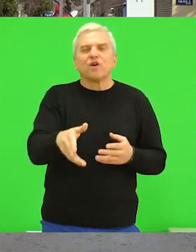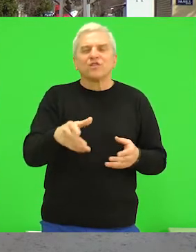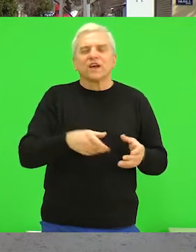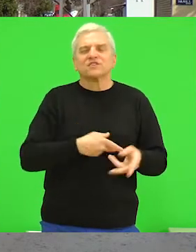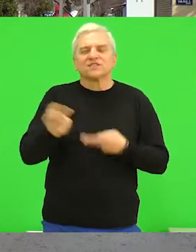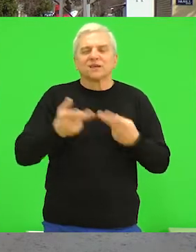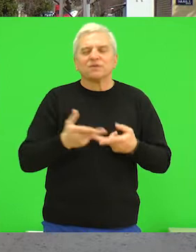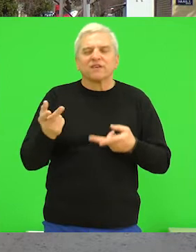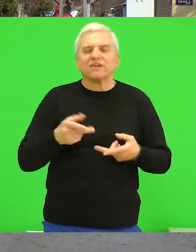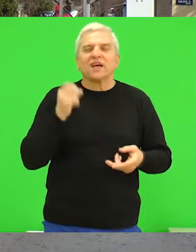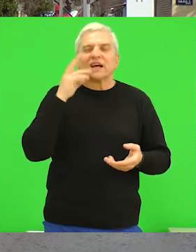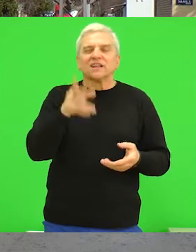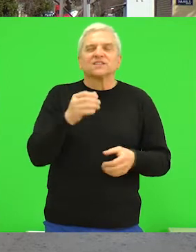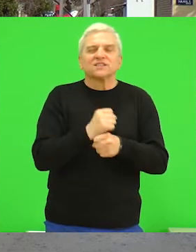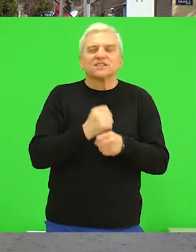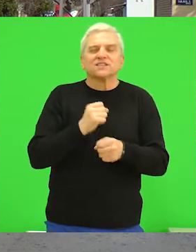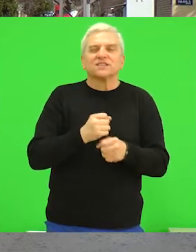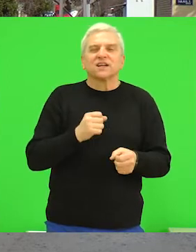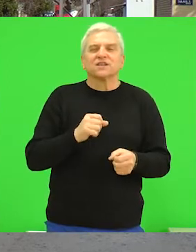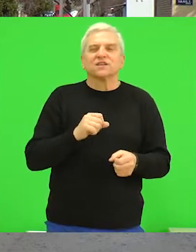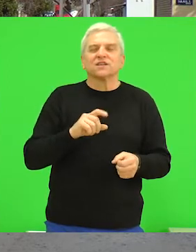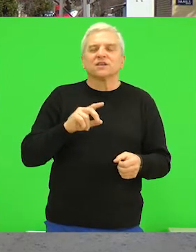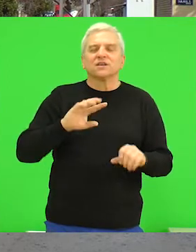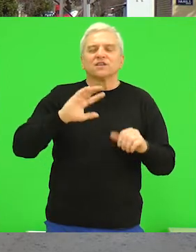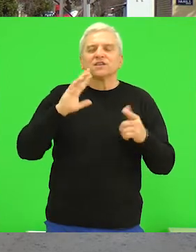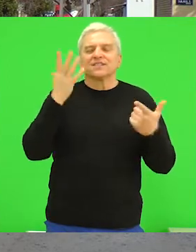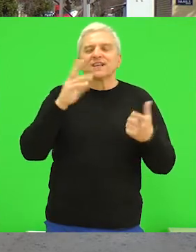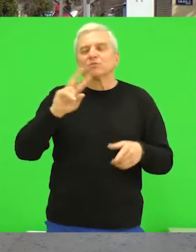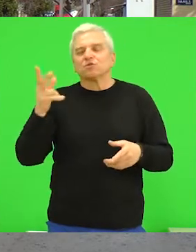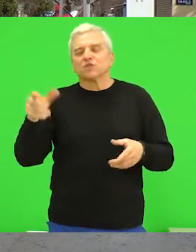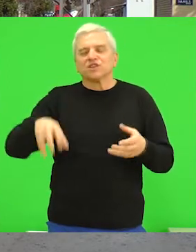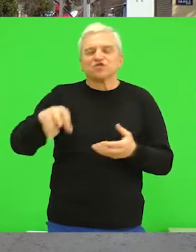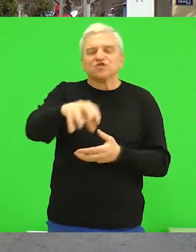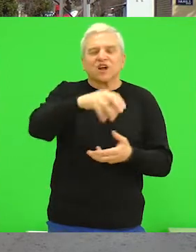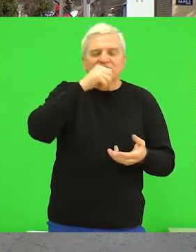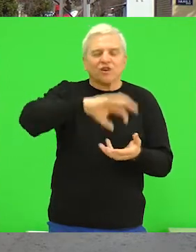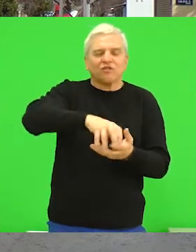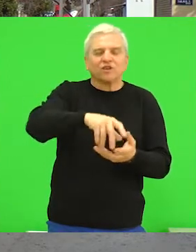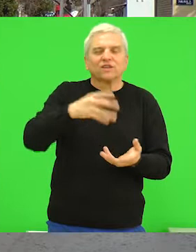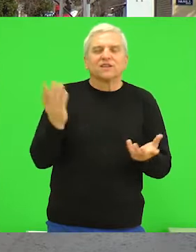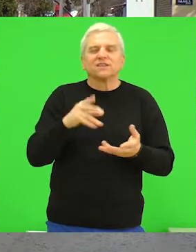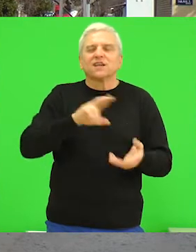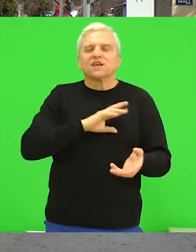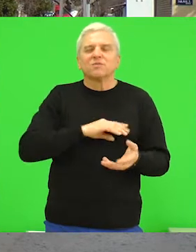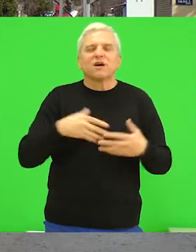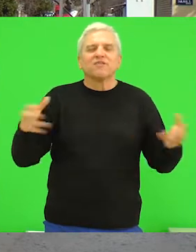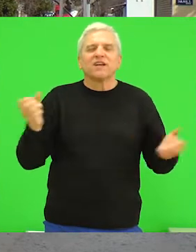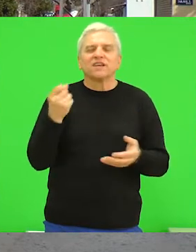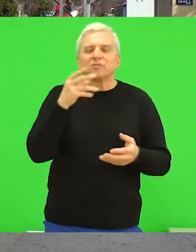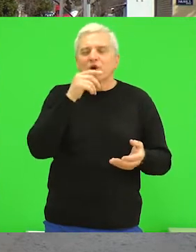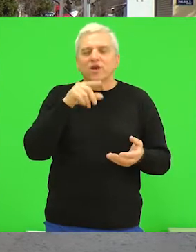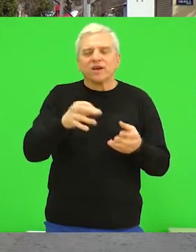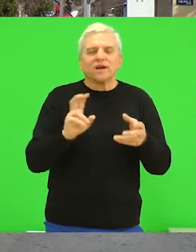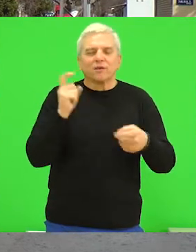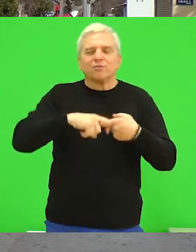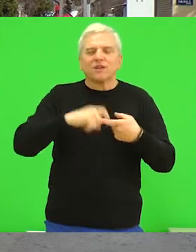vodosnaddevanja, kada će se uraditi još dodatnih sedam šaktova. Naravno, ovih šakto ih ima veliki broj u Bečiju,